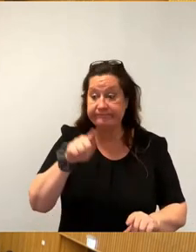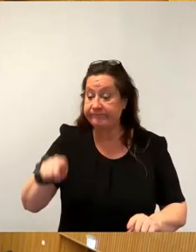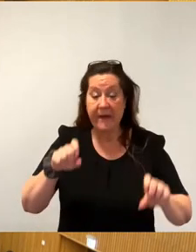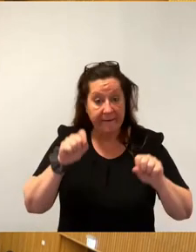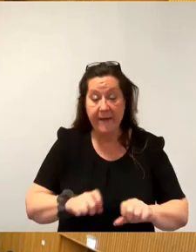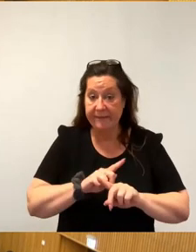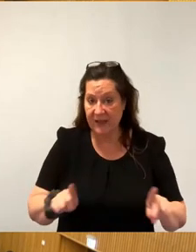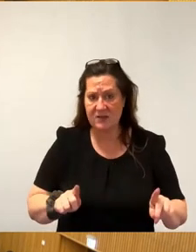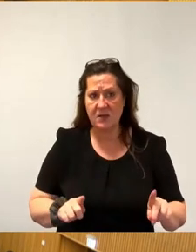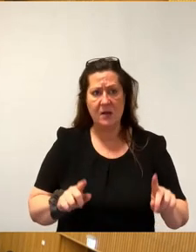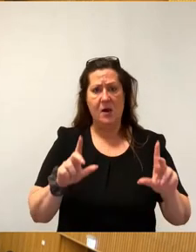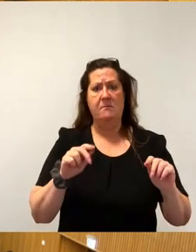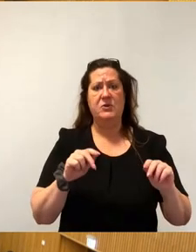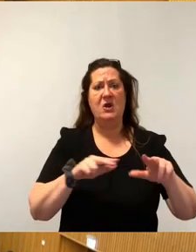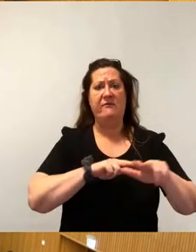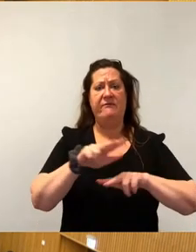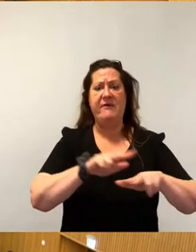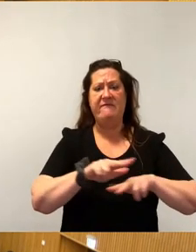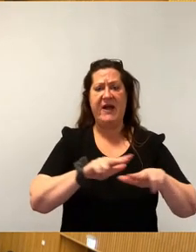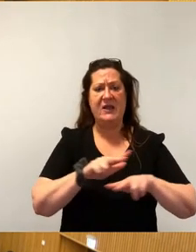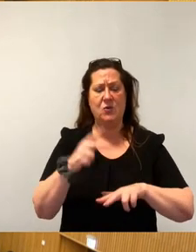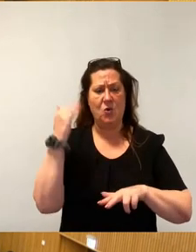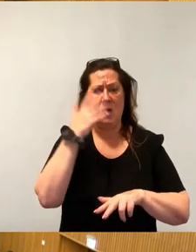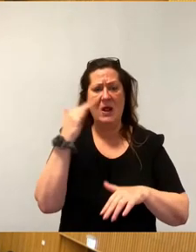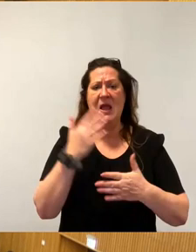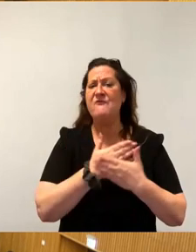wir uns in der Verwaltung wirklich mal überlegen, wo wir unsere Prioritäten setzen.